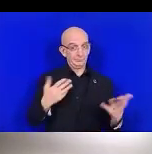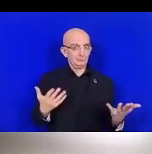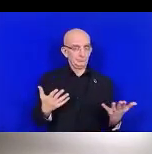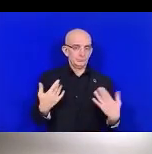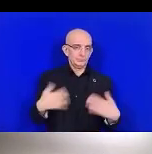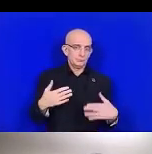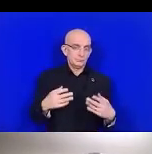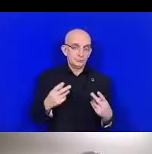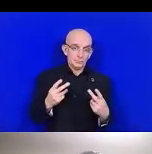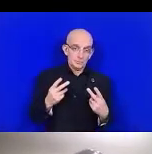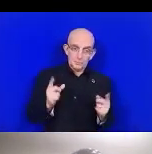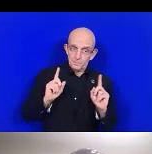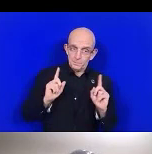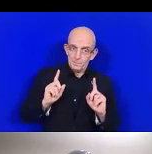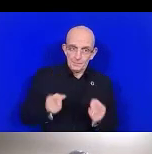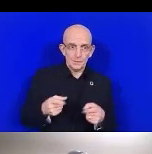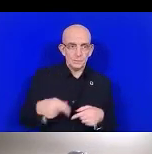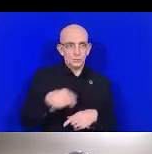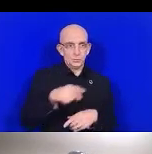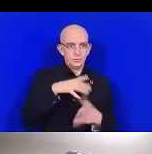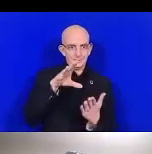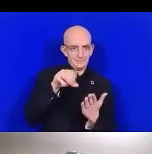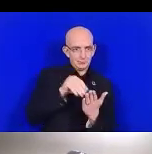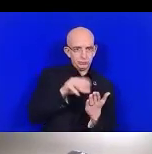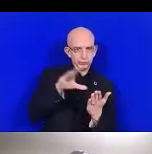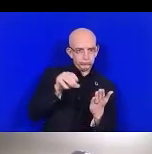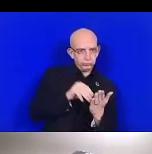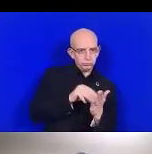détailler les actions